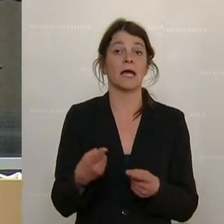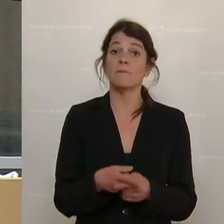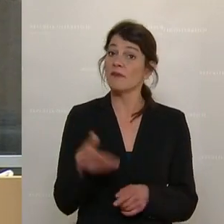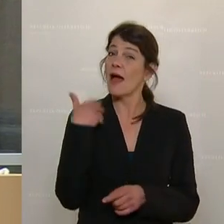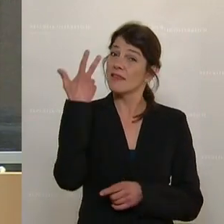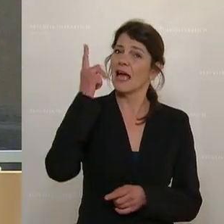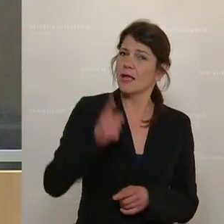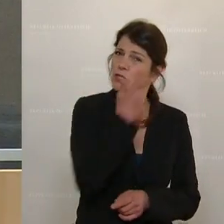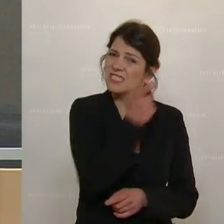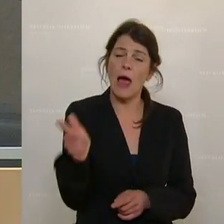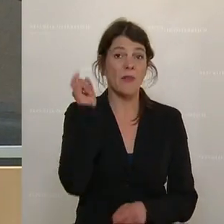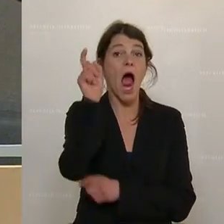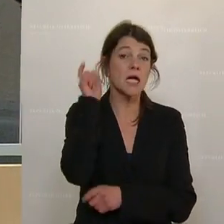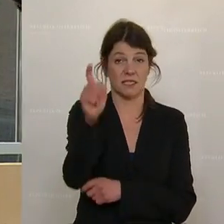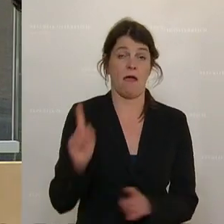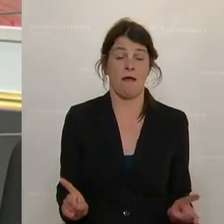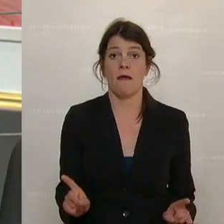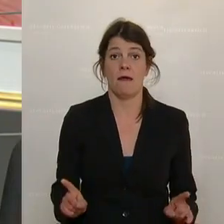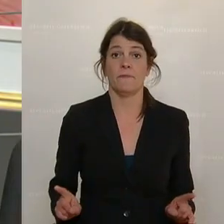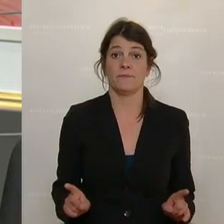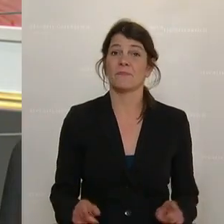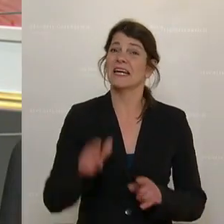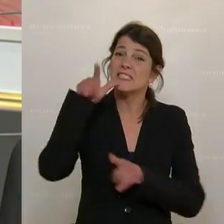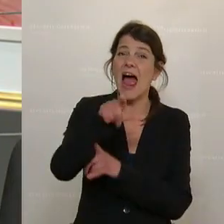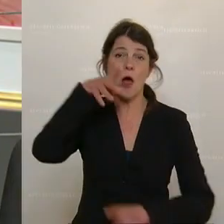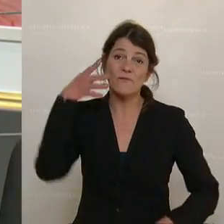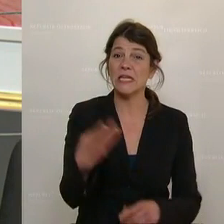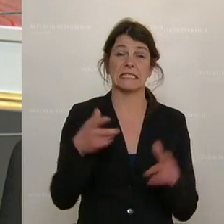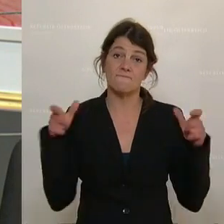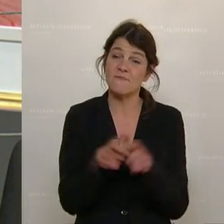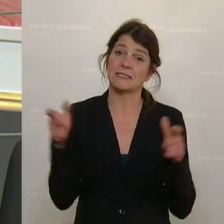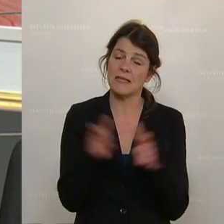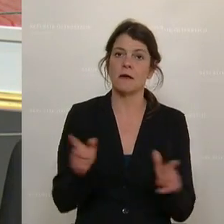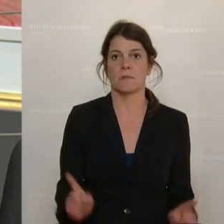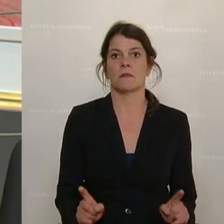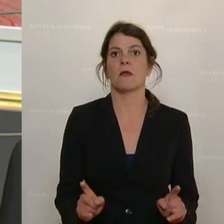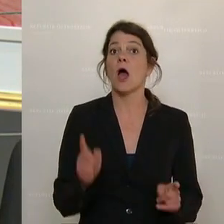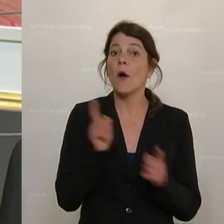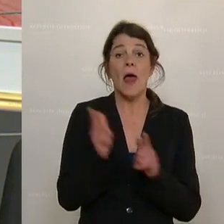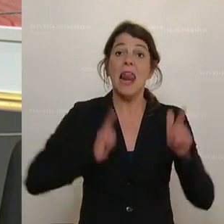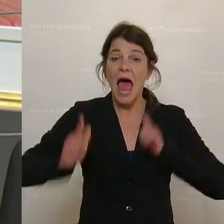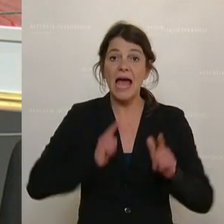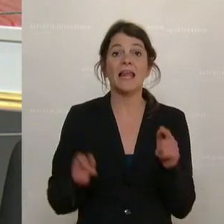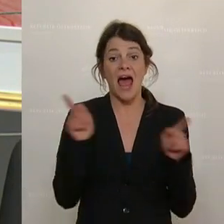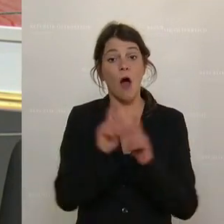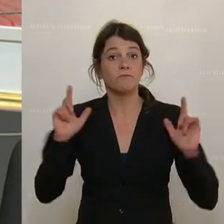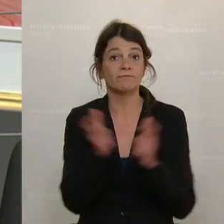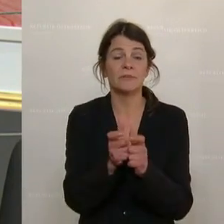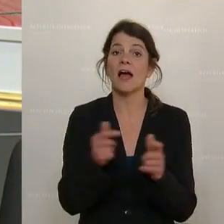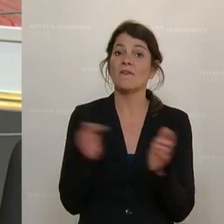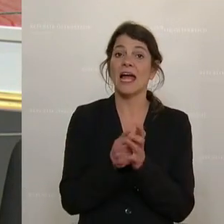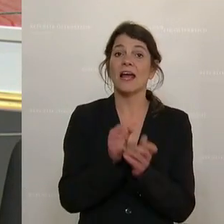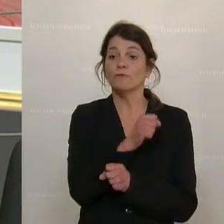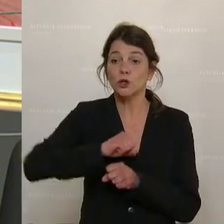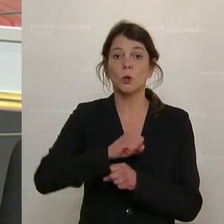.200 Anzeigen, 42 Festnahmen und leider auch Festnahmen wegen